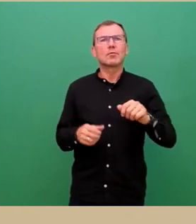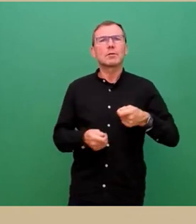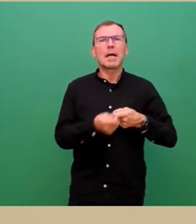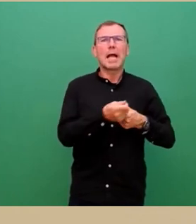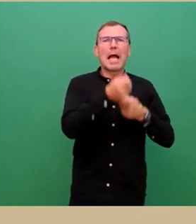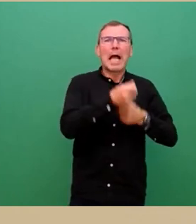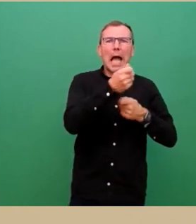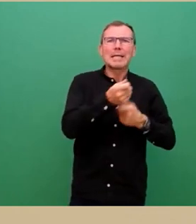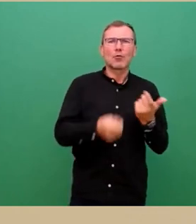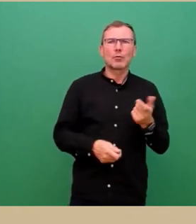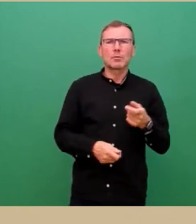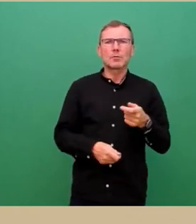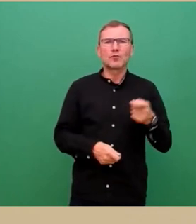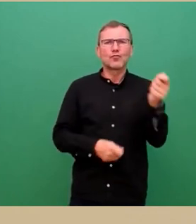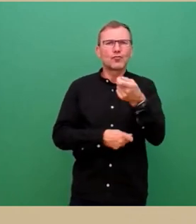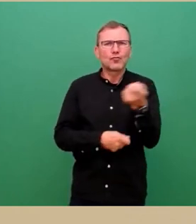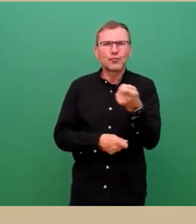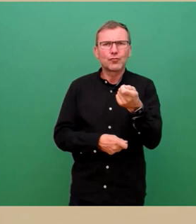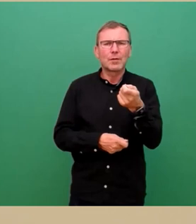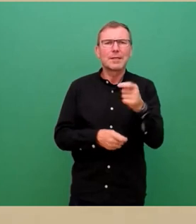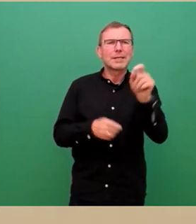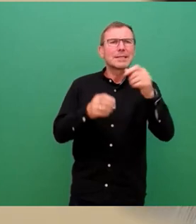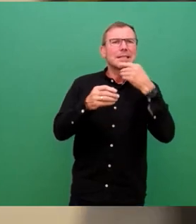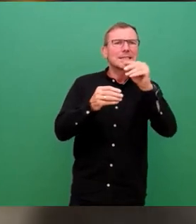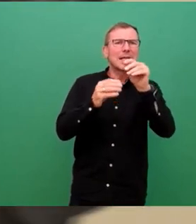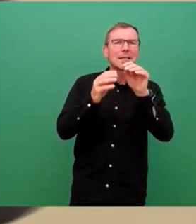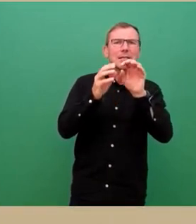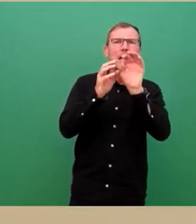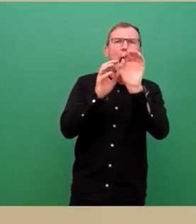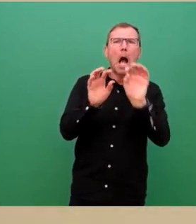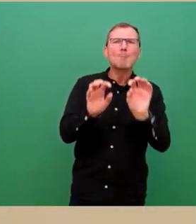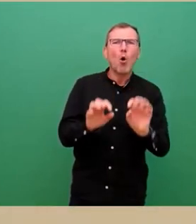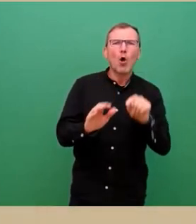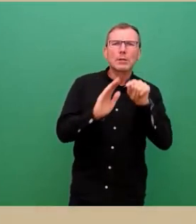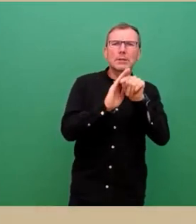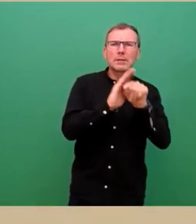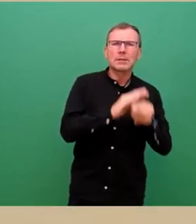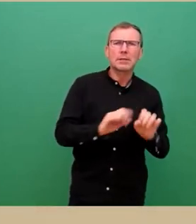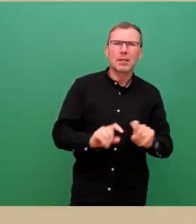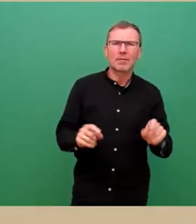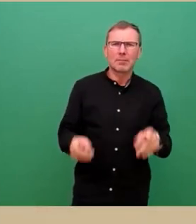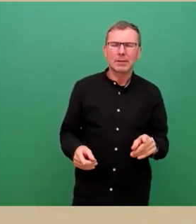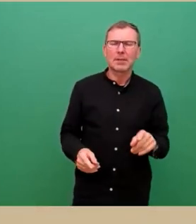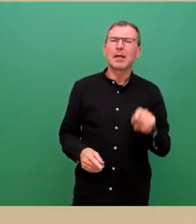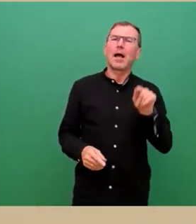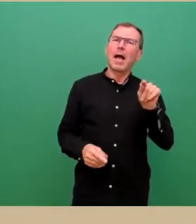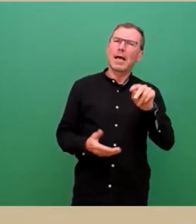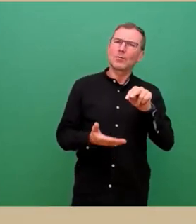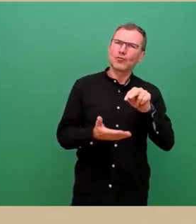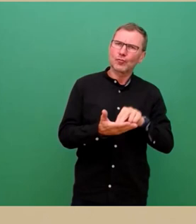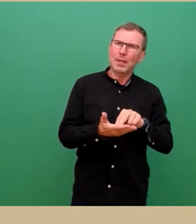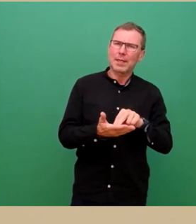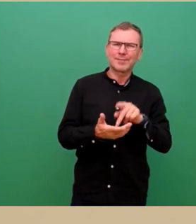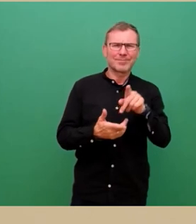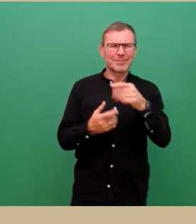eben Porositäten etc. entstehen. Deshalb sind wir an einer Stelle, wo es speziell an dem